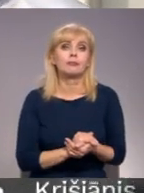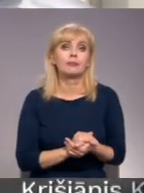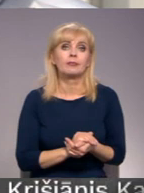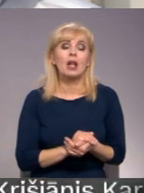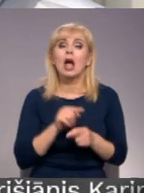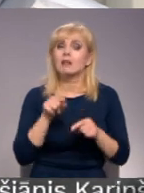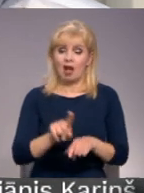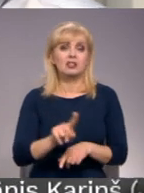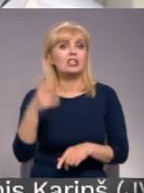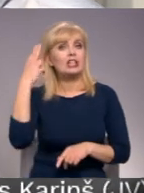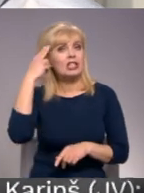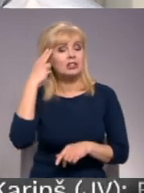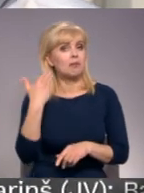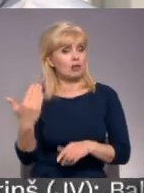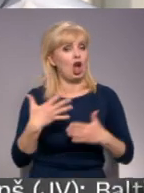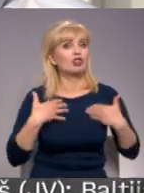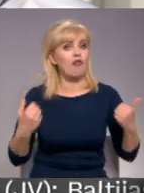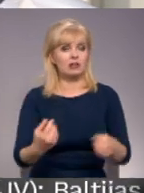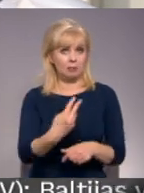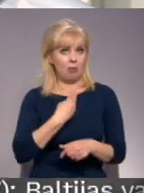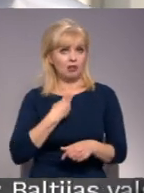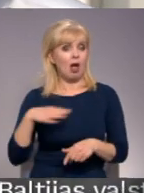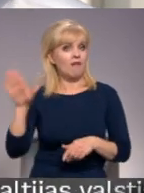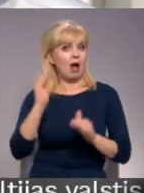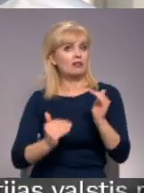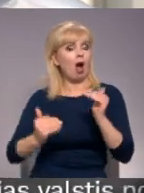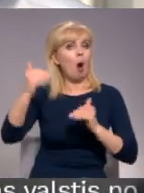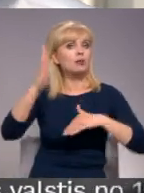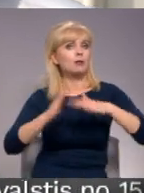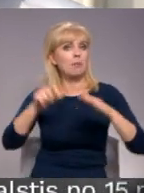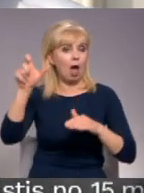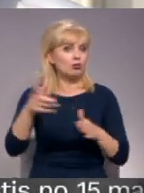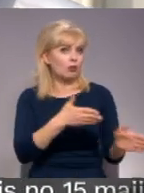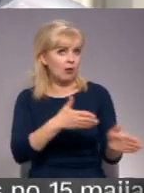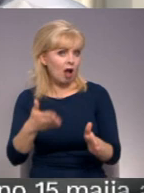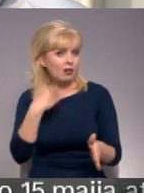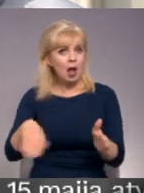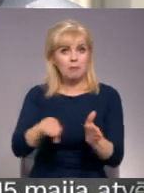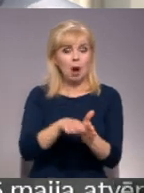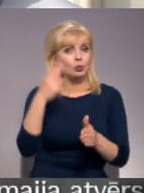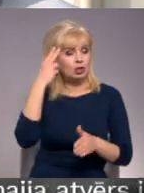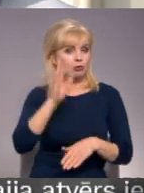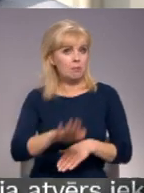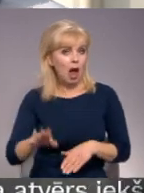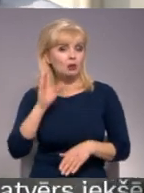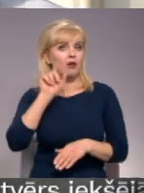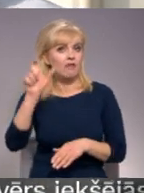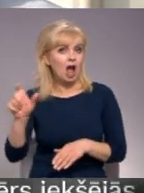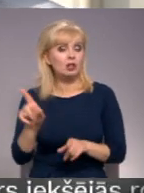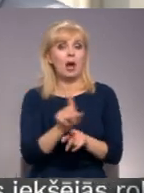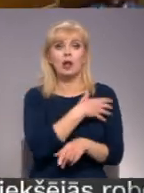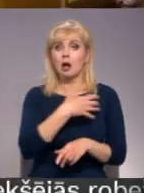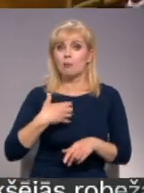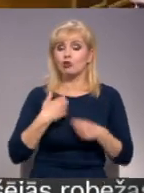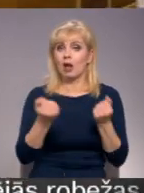Tas ir risks veselībai. Esam pārsteigts, ka valsts augstākās personas ir gatavs pakļaut riskam bērnas, vecāks un pašvaldību